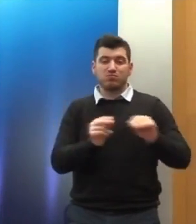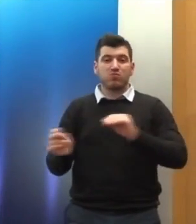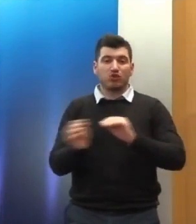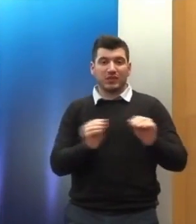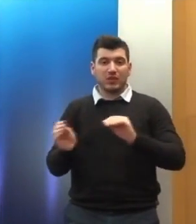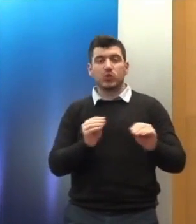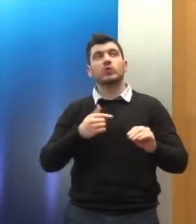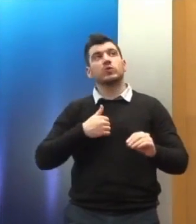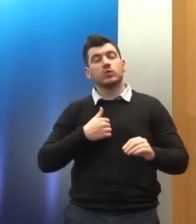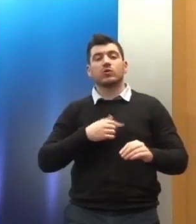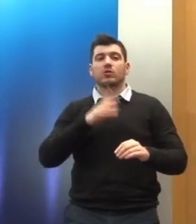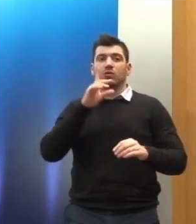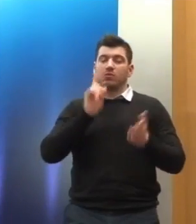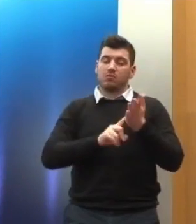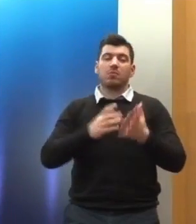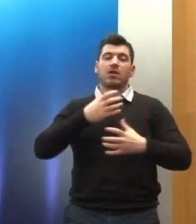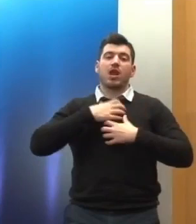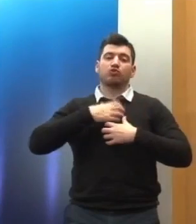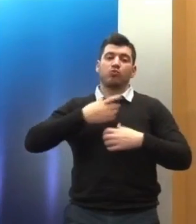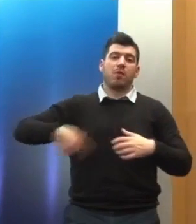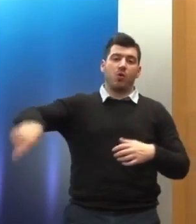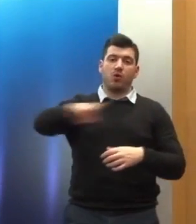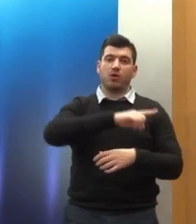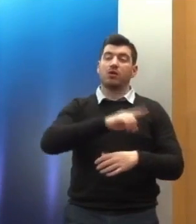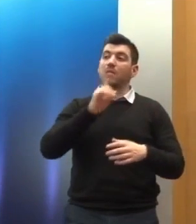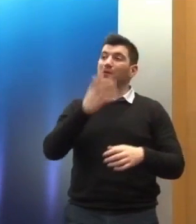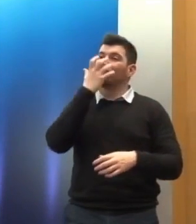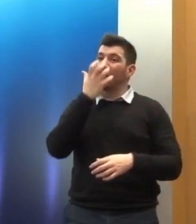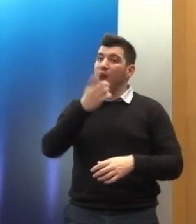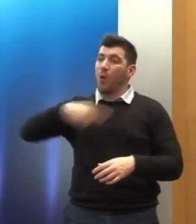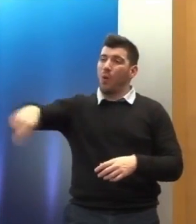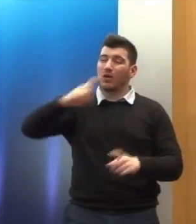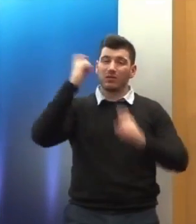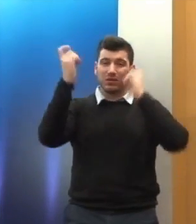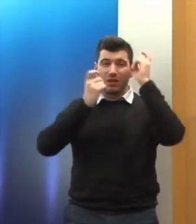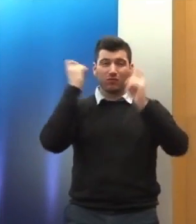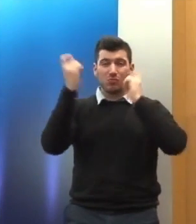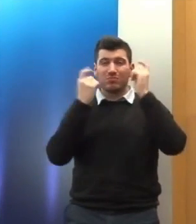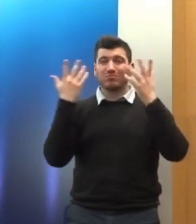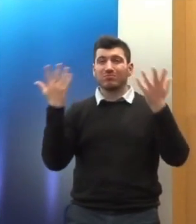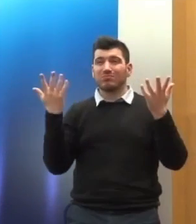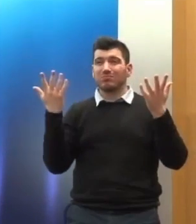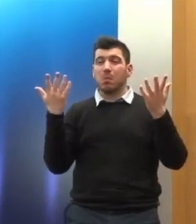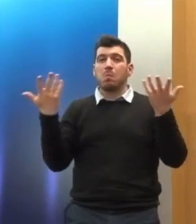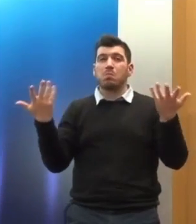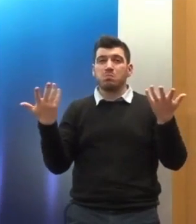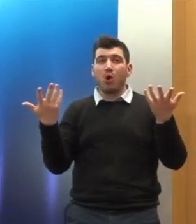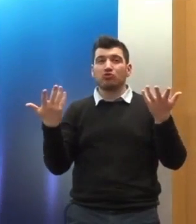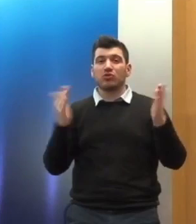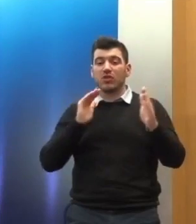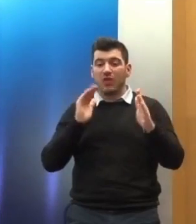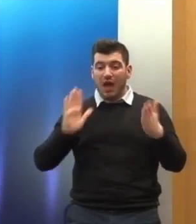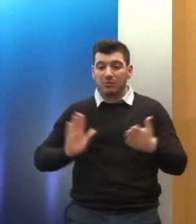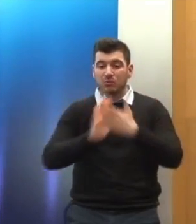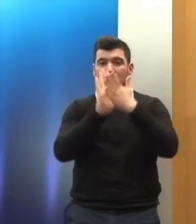κατάσταση για την οποία θεωρώ ότι πρέπει σοβαρά να αναστοχαστούμε ως προς βασικές παραμέτρους της διαχείρισης του